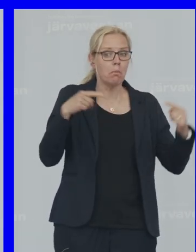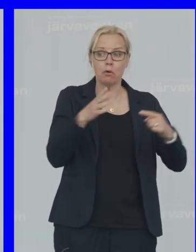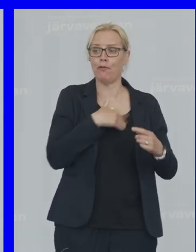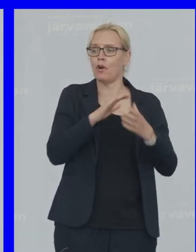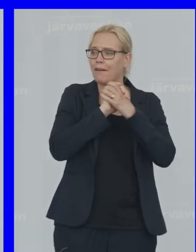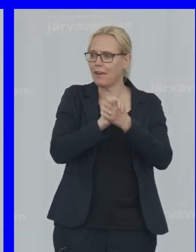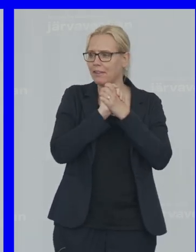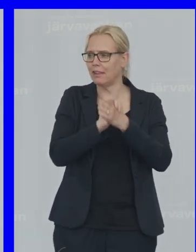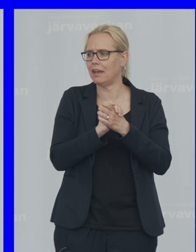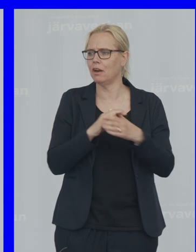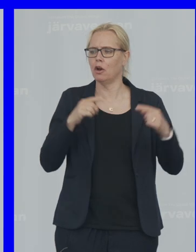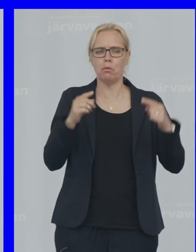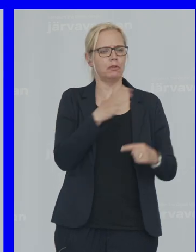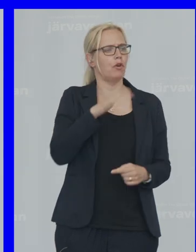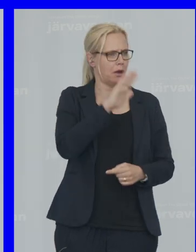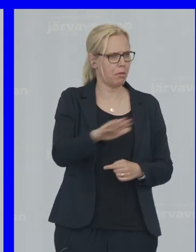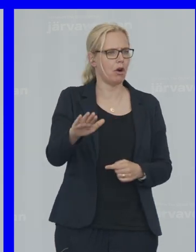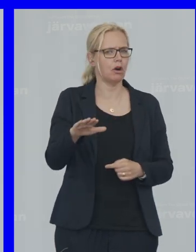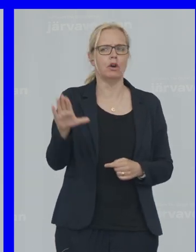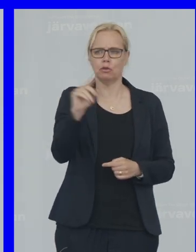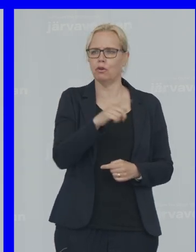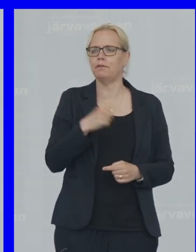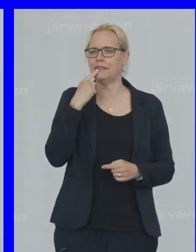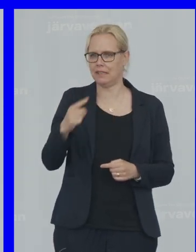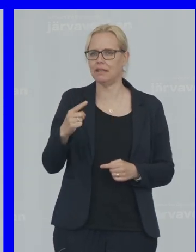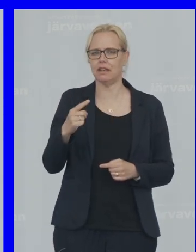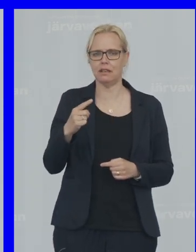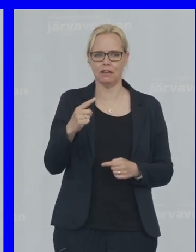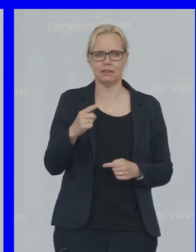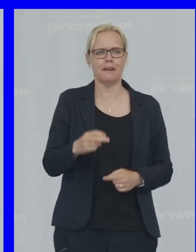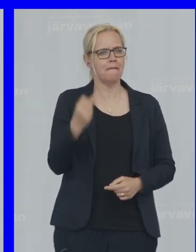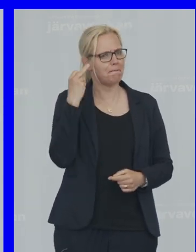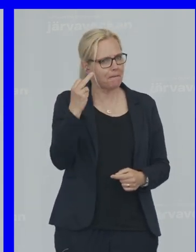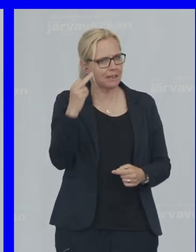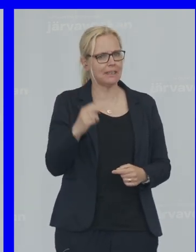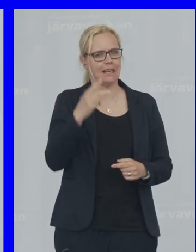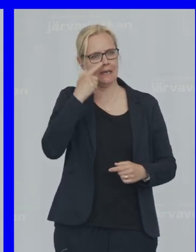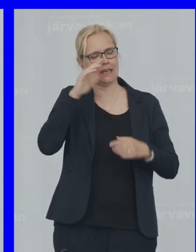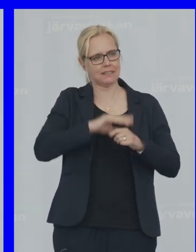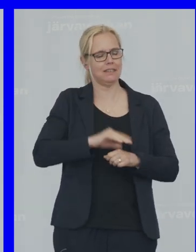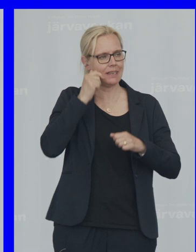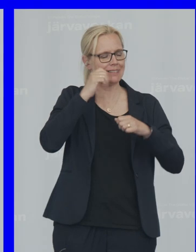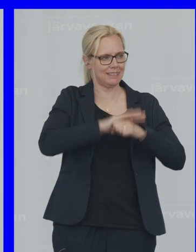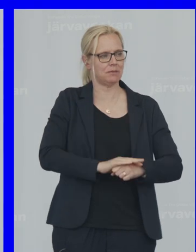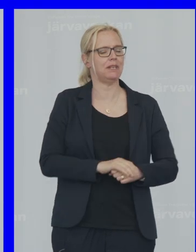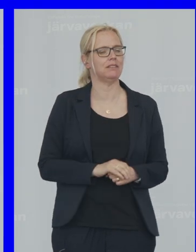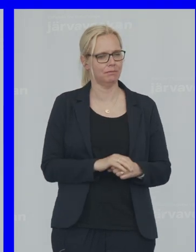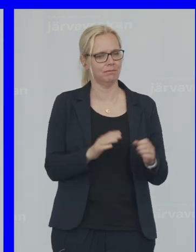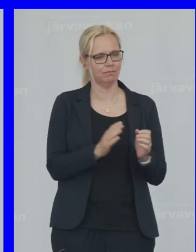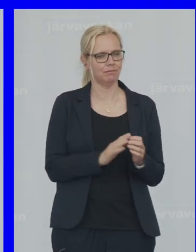Mot våra barn Då säger vi Fuck rasismen Vi